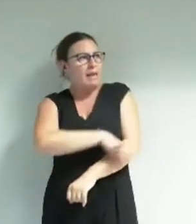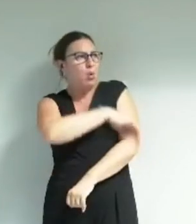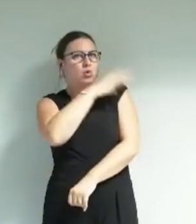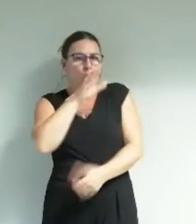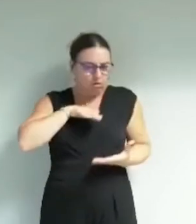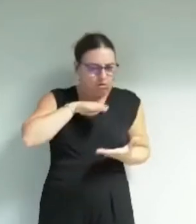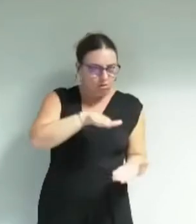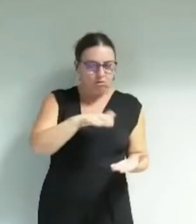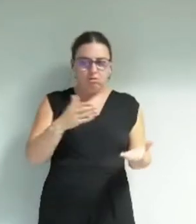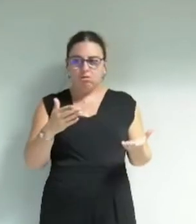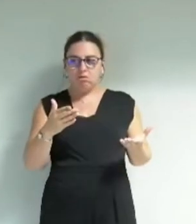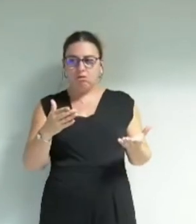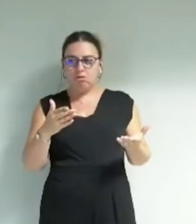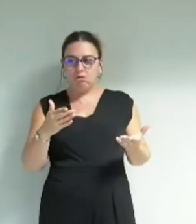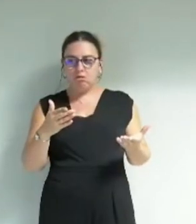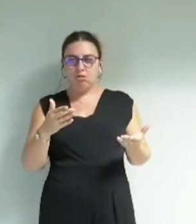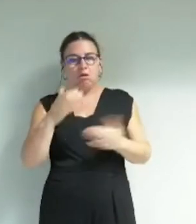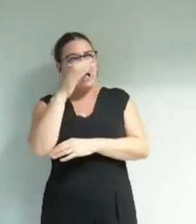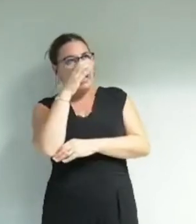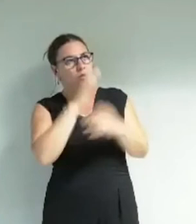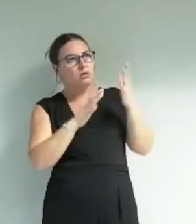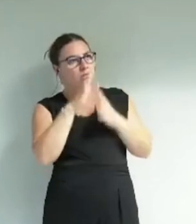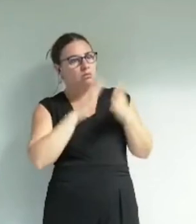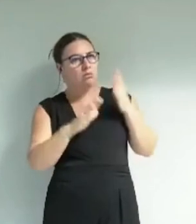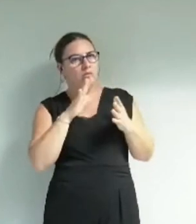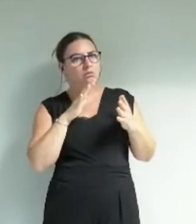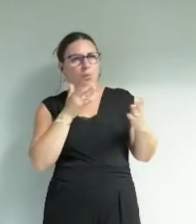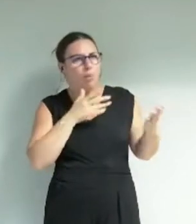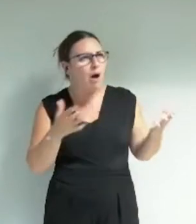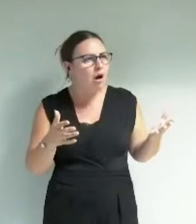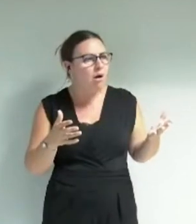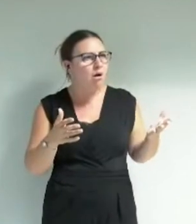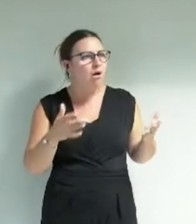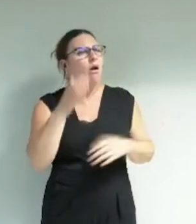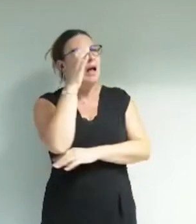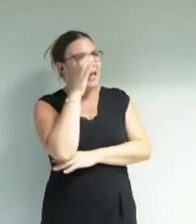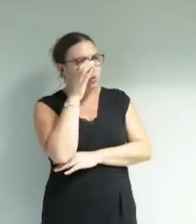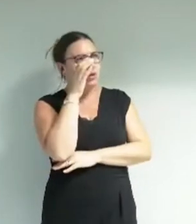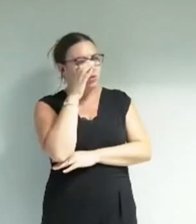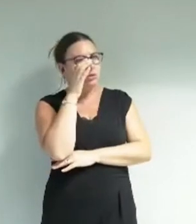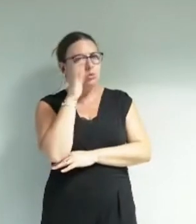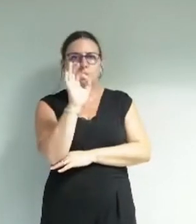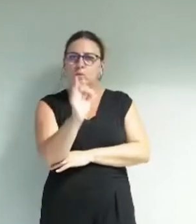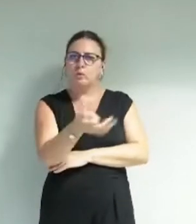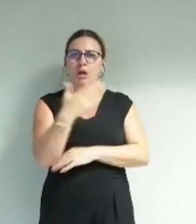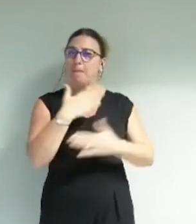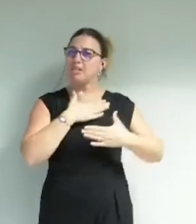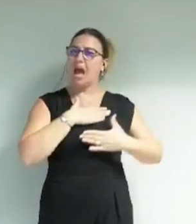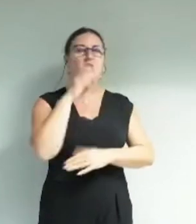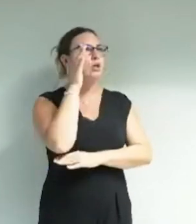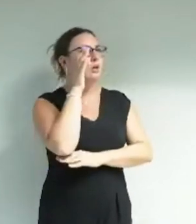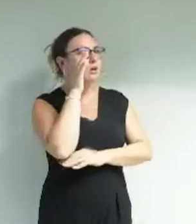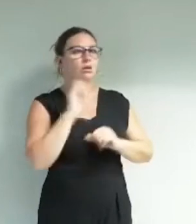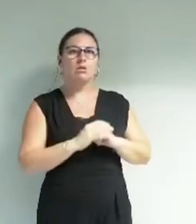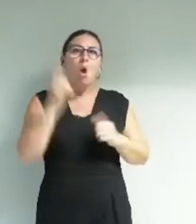que l'on peut ressentir en écoutant les autres s'exprimer nous vous avons écouté et nous vous écoutons religieusement nous